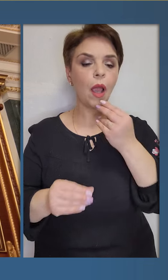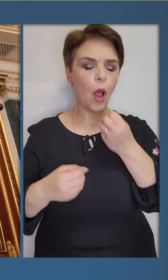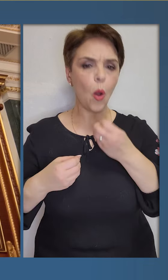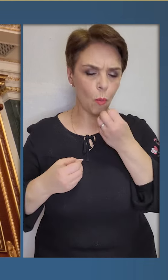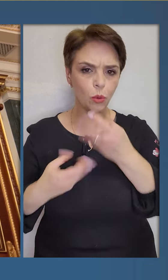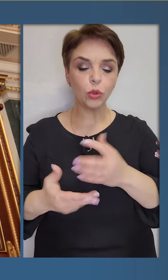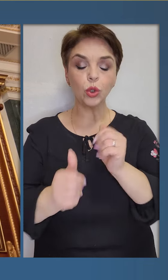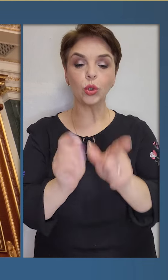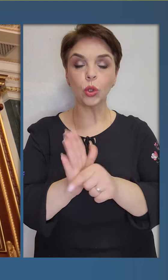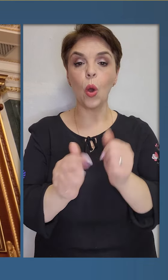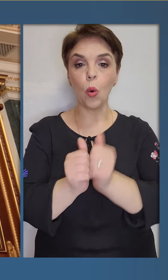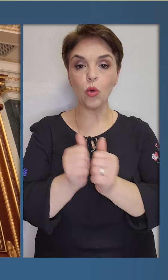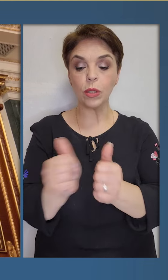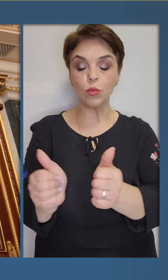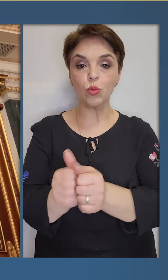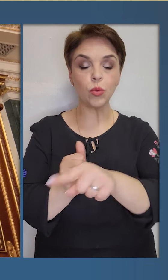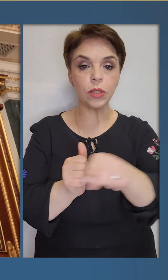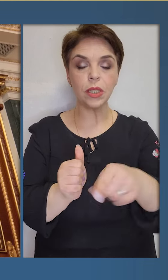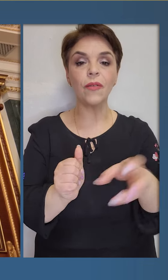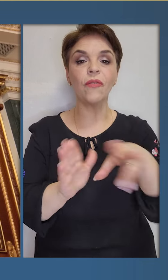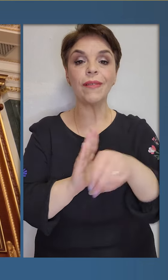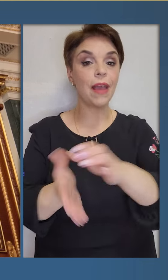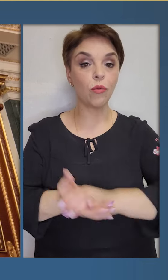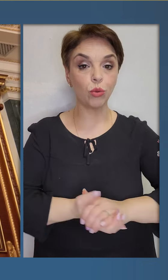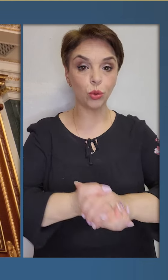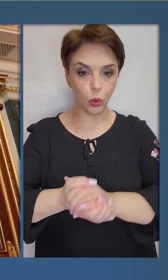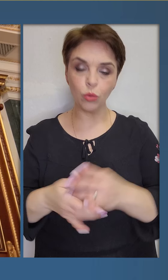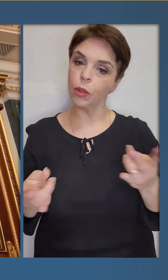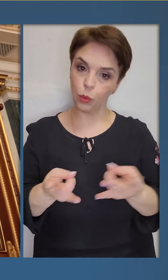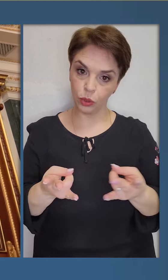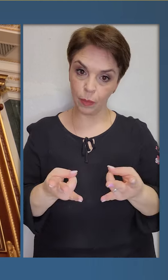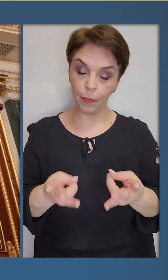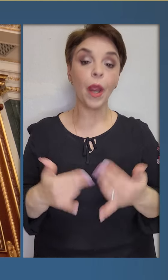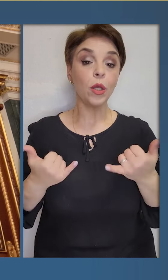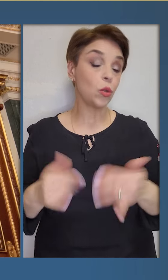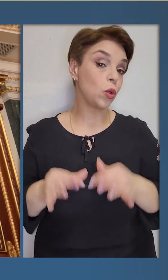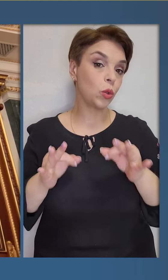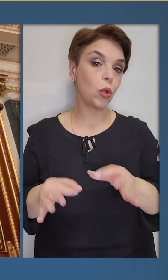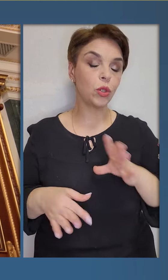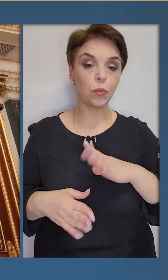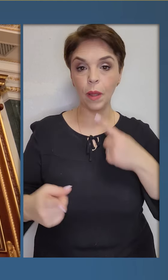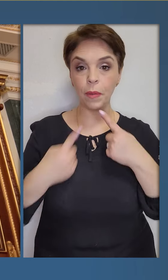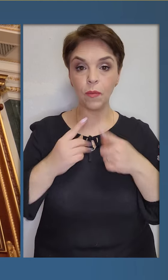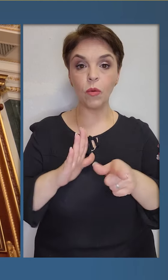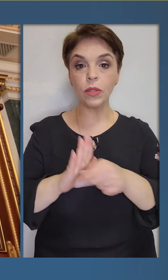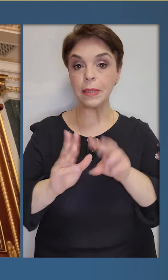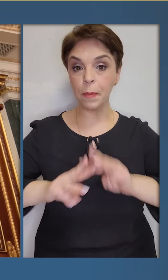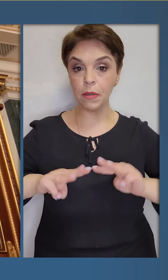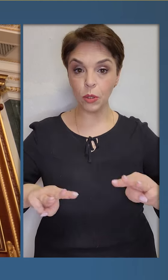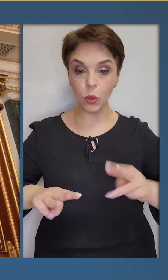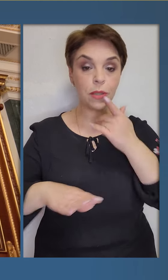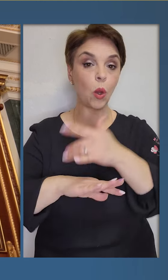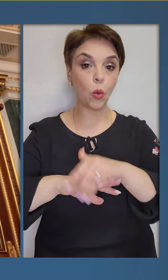Продуктивність із кожним сусідом в Євросоюзі потрібна. Сьогодні, до речі, прийшли перемовини із